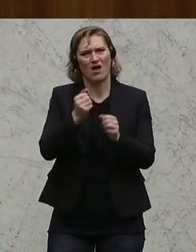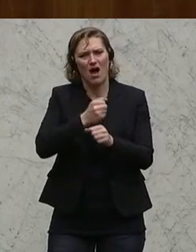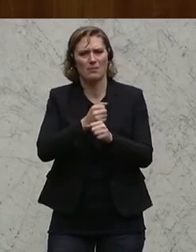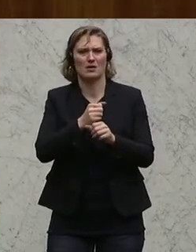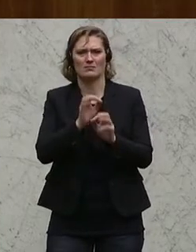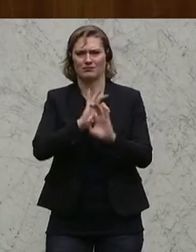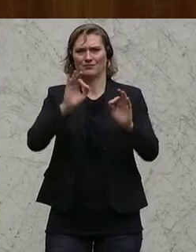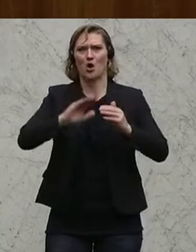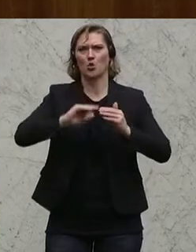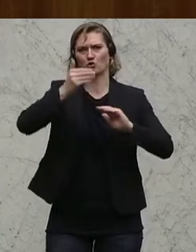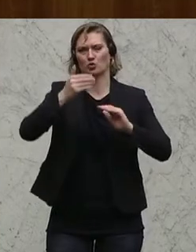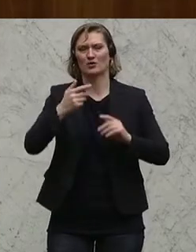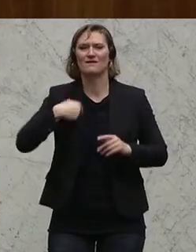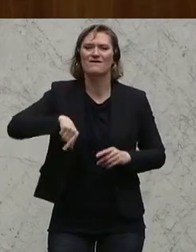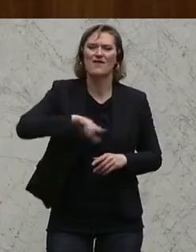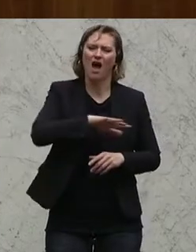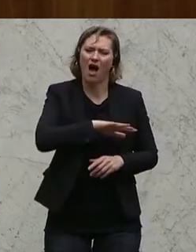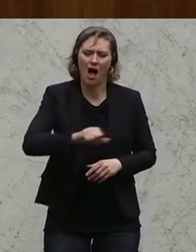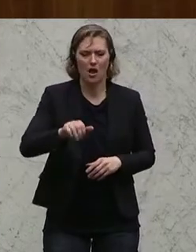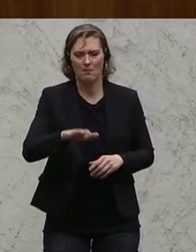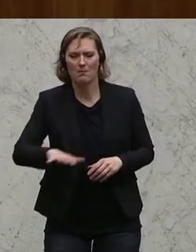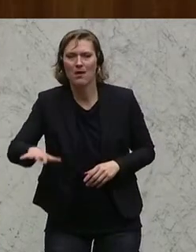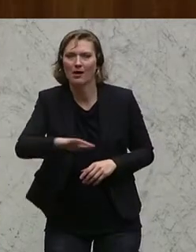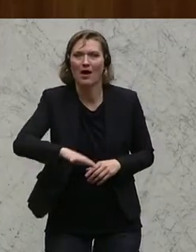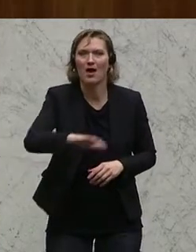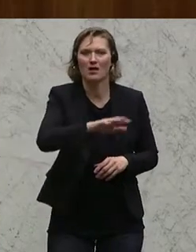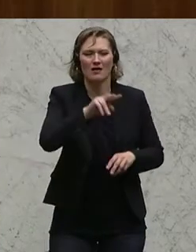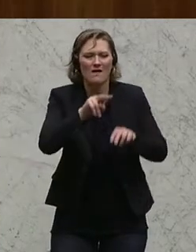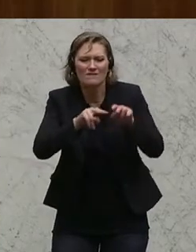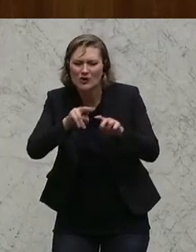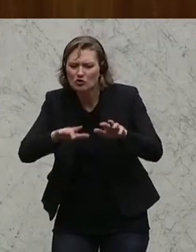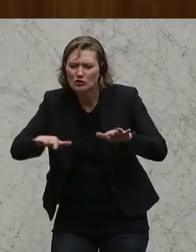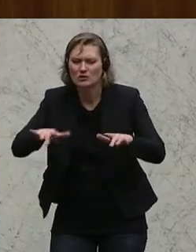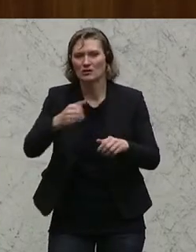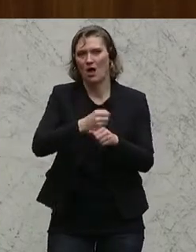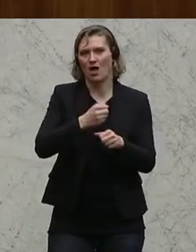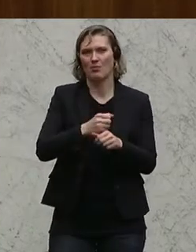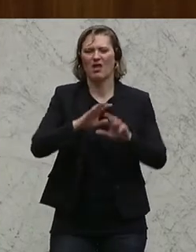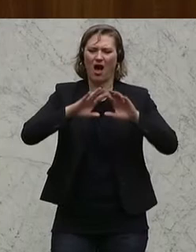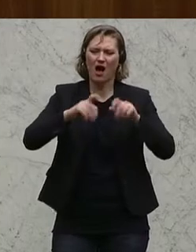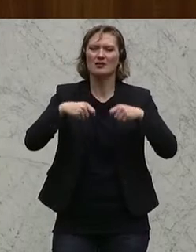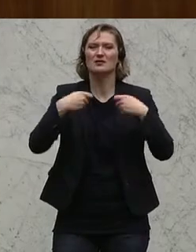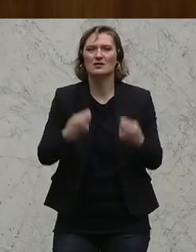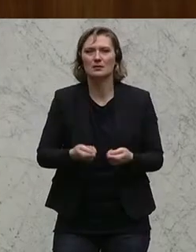Ziel muss letztendlich sein, dass wir alle Bereiche und Facetten dieser ganzen Hypo